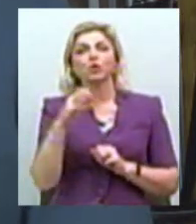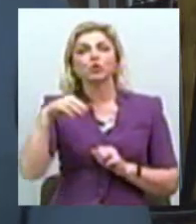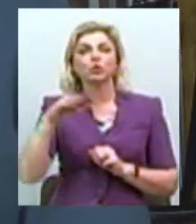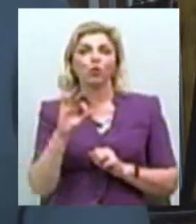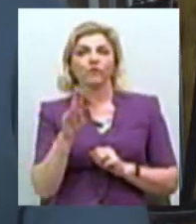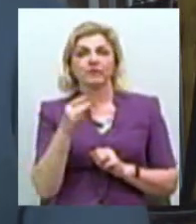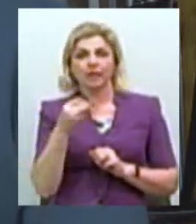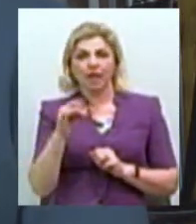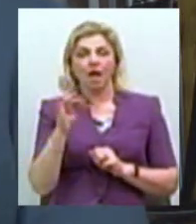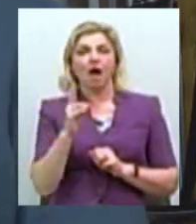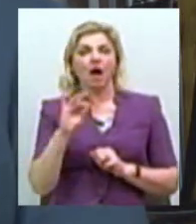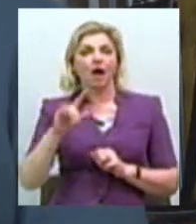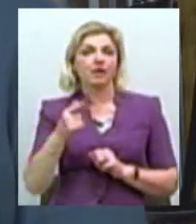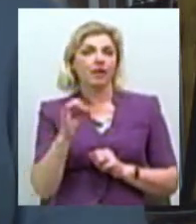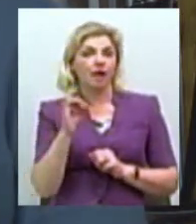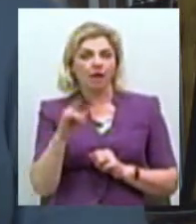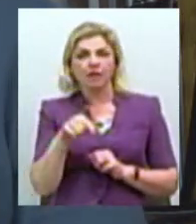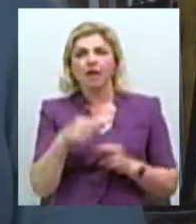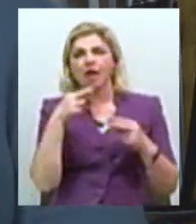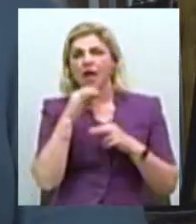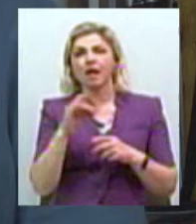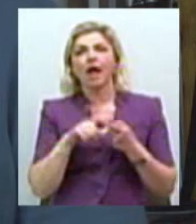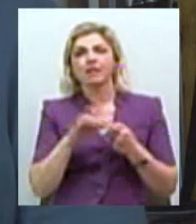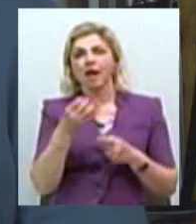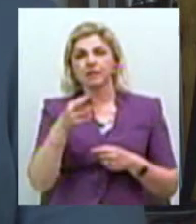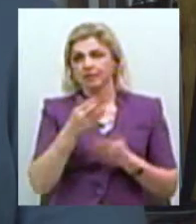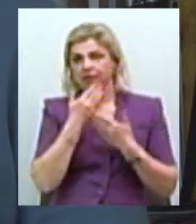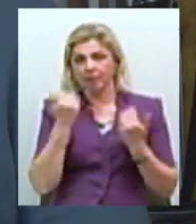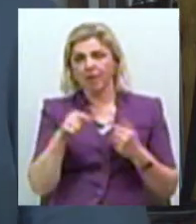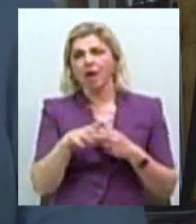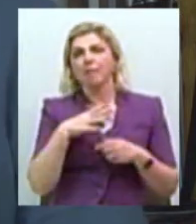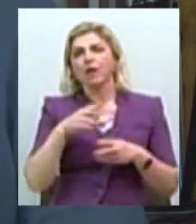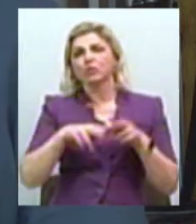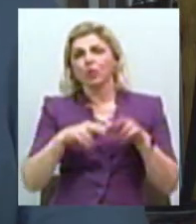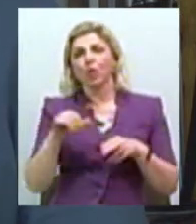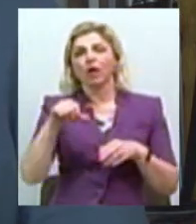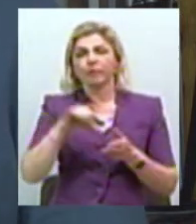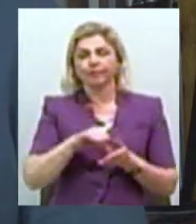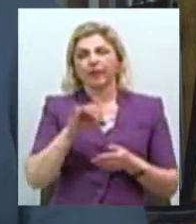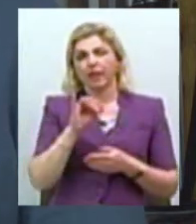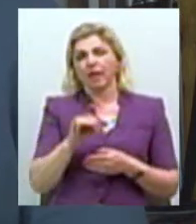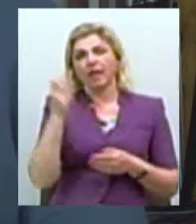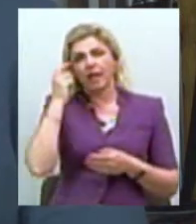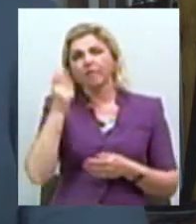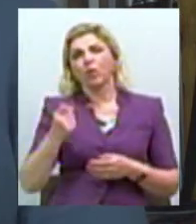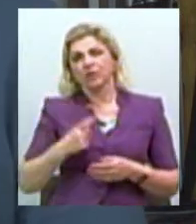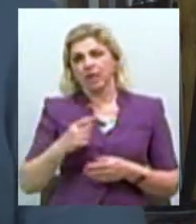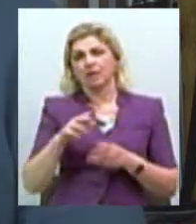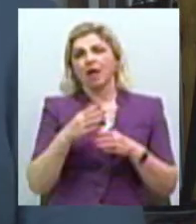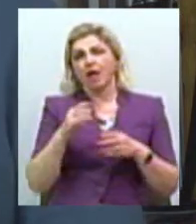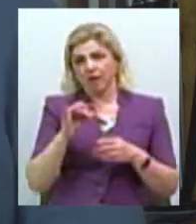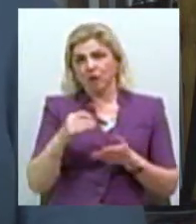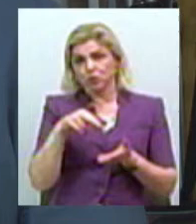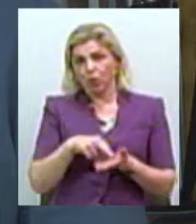радіації він немає. Використовується у всіх містах України, і в Києві, і в Одесі. Стоїть вже по 20 років. Ось він